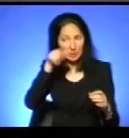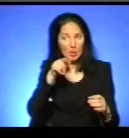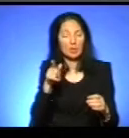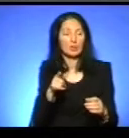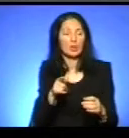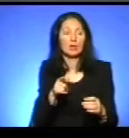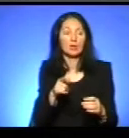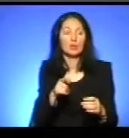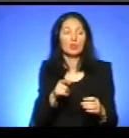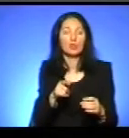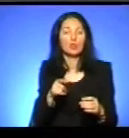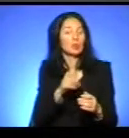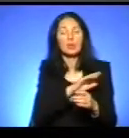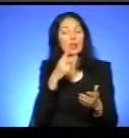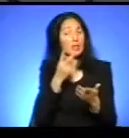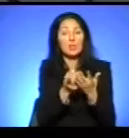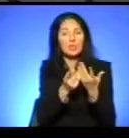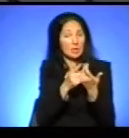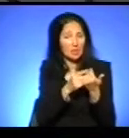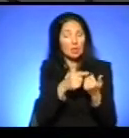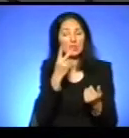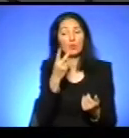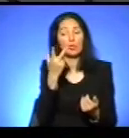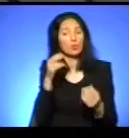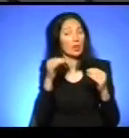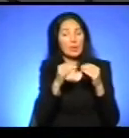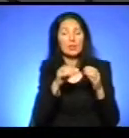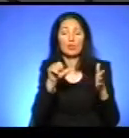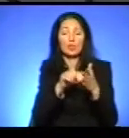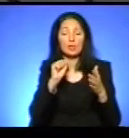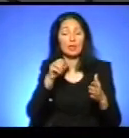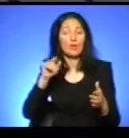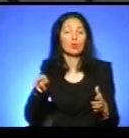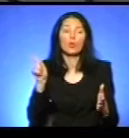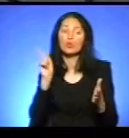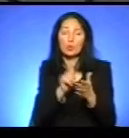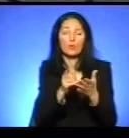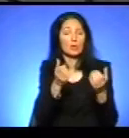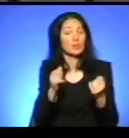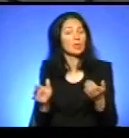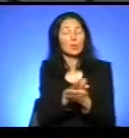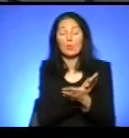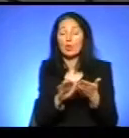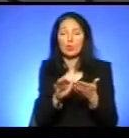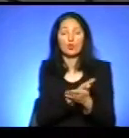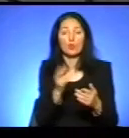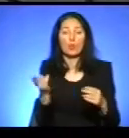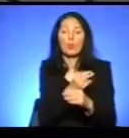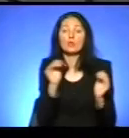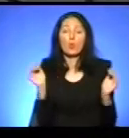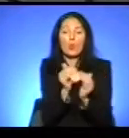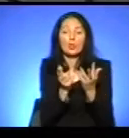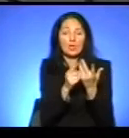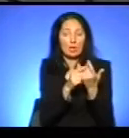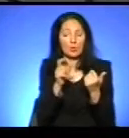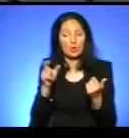кількості їх. Двоє, троє, десять, все. Одну він мусить взяти безкоштовно. І безкоштовно, без обмеження по кількості.